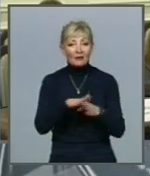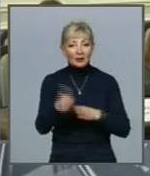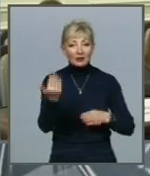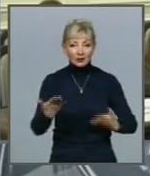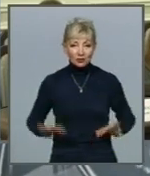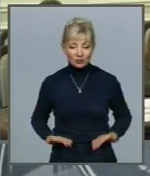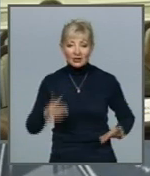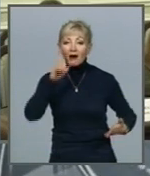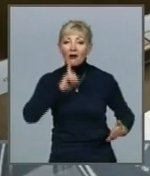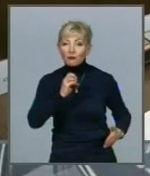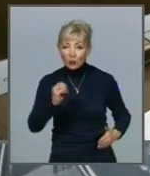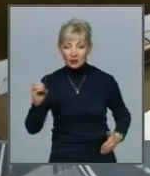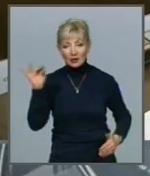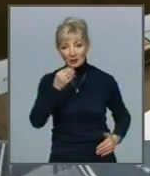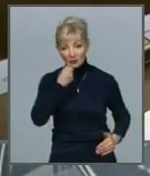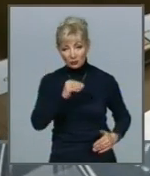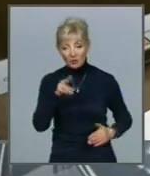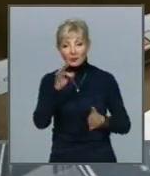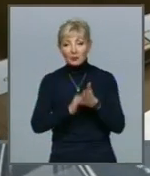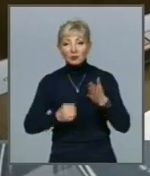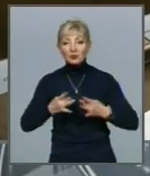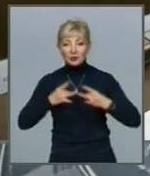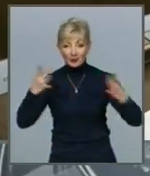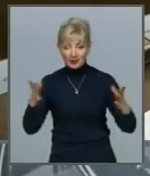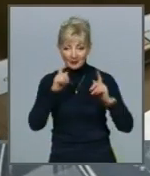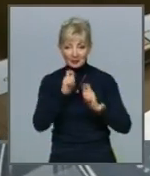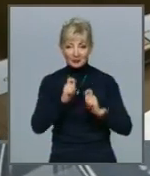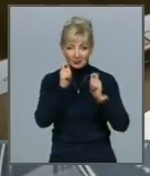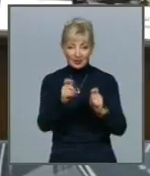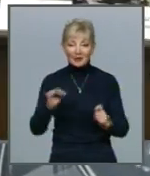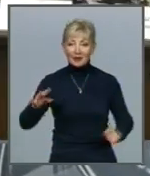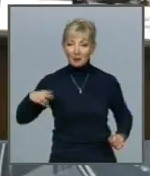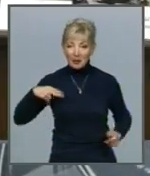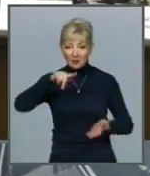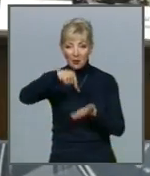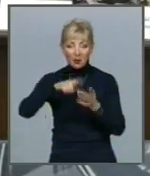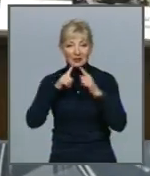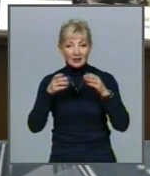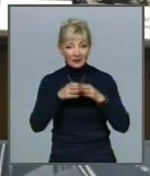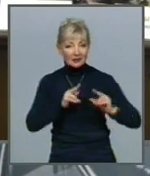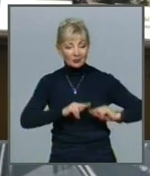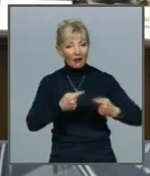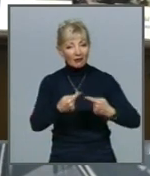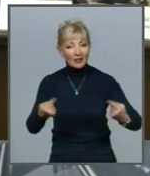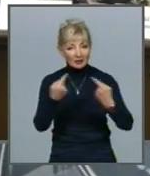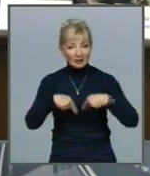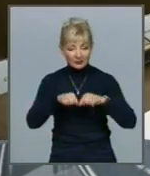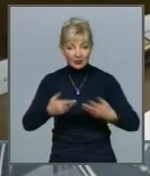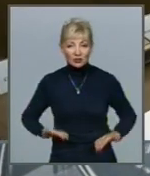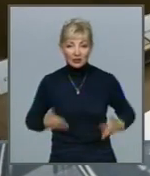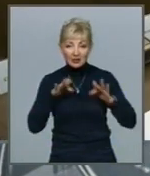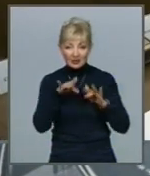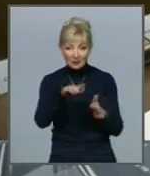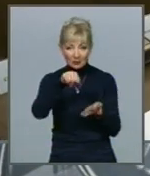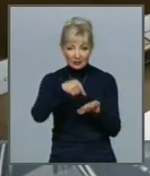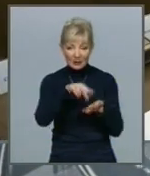комфортнішим і кращим З нагоди свята присуджується також і премія міськради працівникам різних сфер життєдіяльності міста